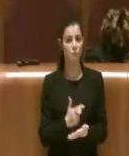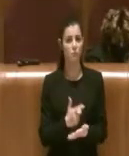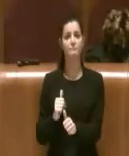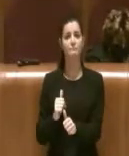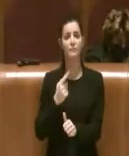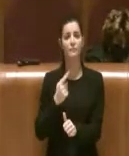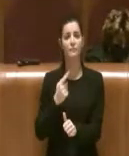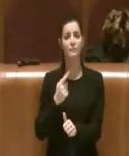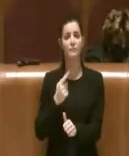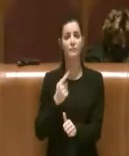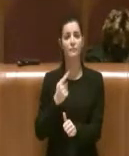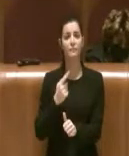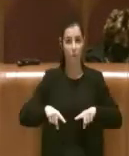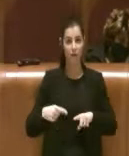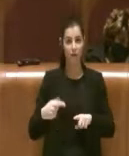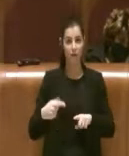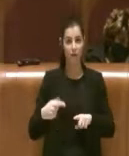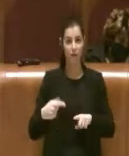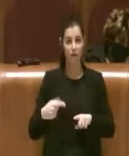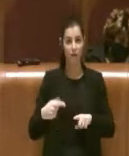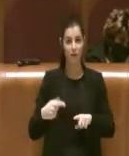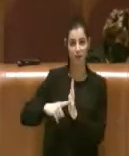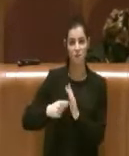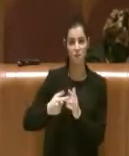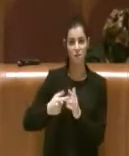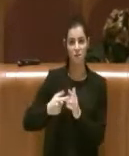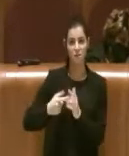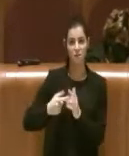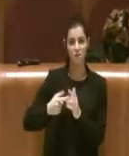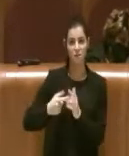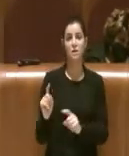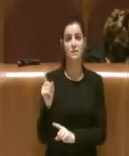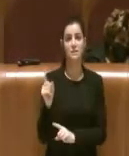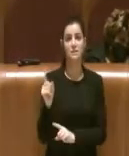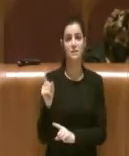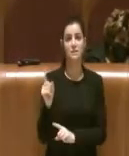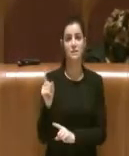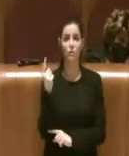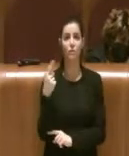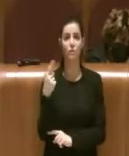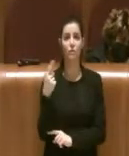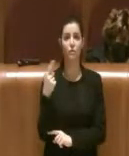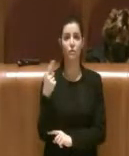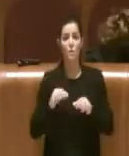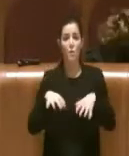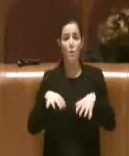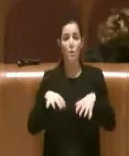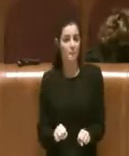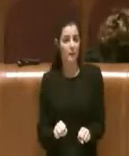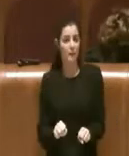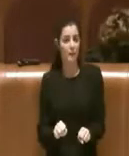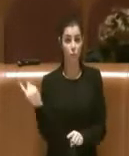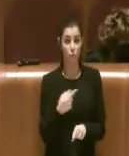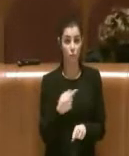'Aula, pochi mesi fa, ha fatto un consiglio straordinario, dove si è impegnata tutta affinché